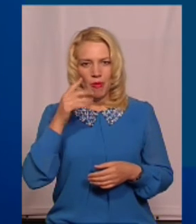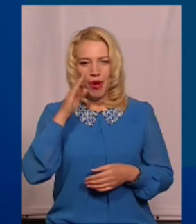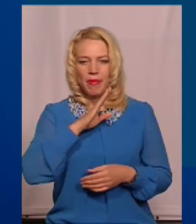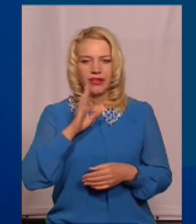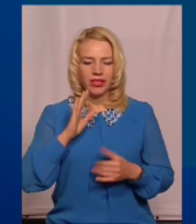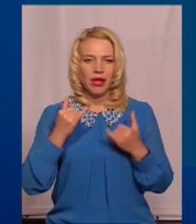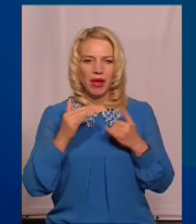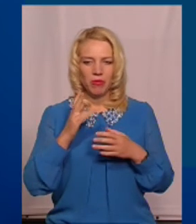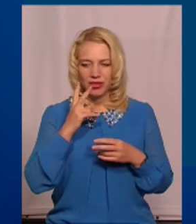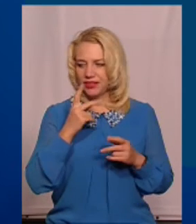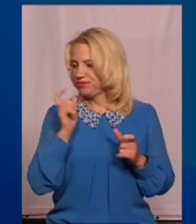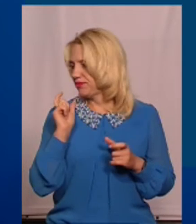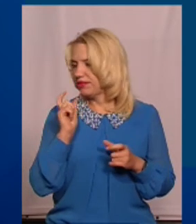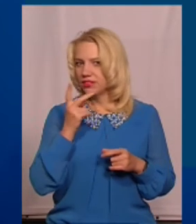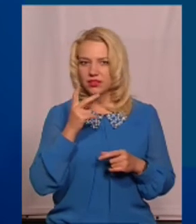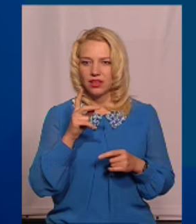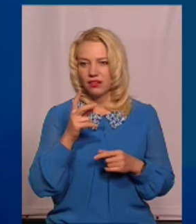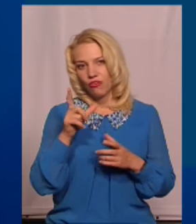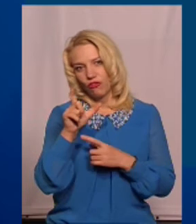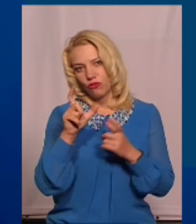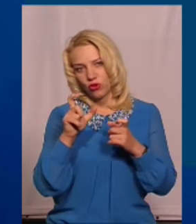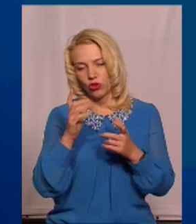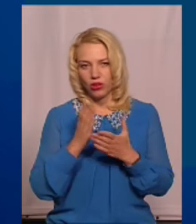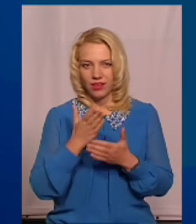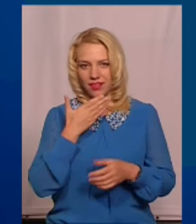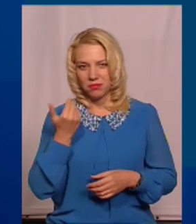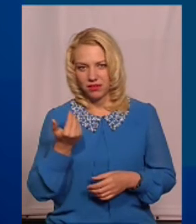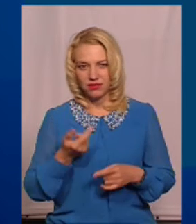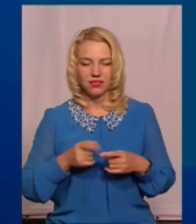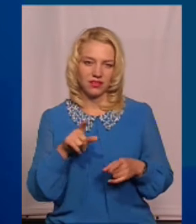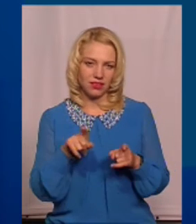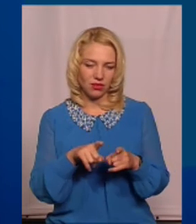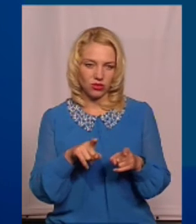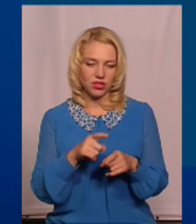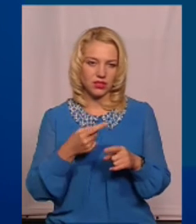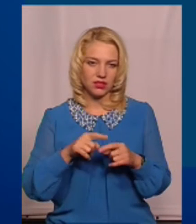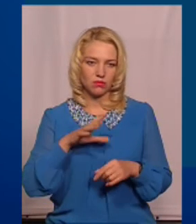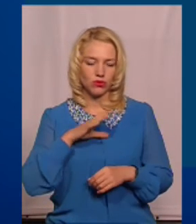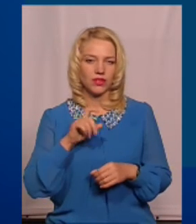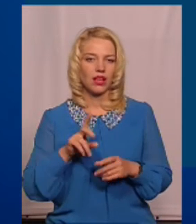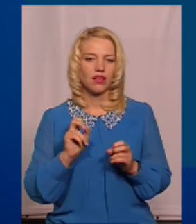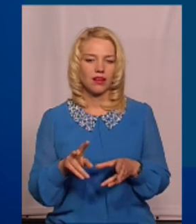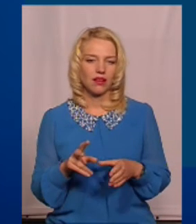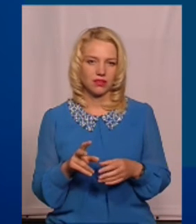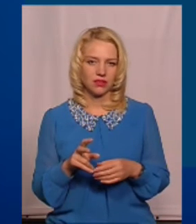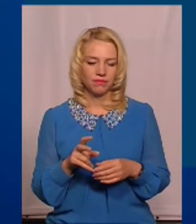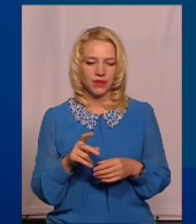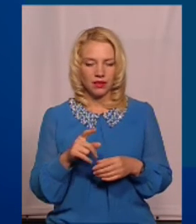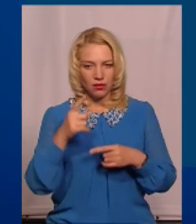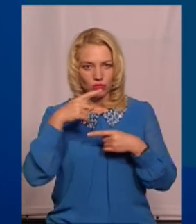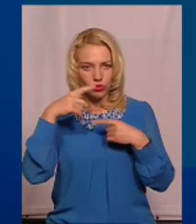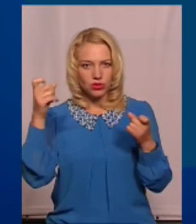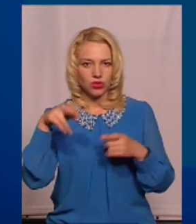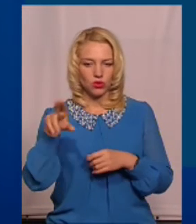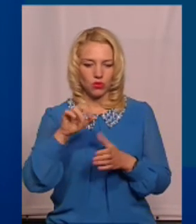будуть оглядуватися, якщо не думають зробити якусь подібну справу. Також це був такий своєрідний посил до місцевої влади, бо